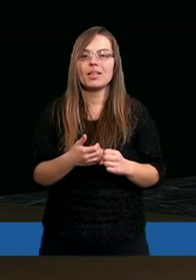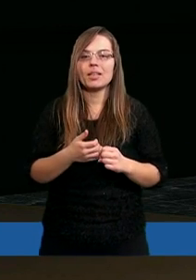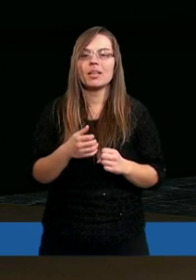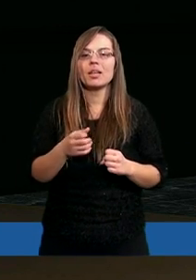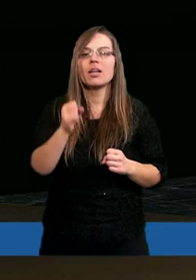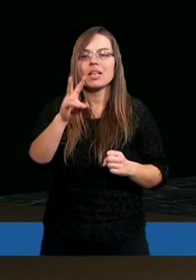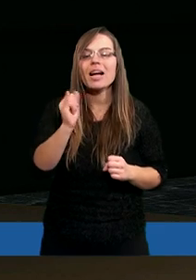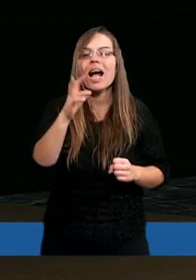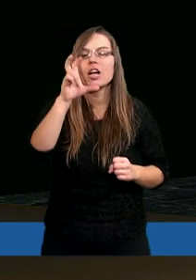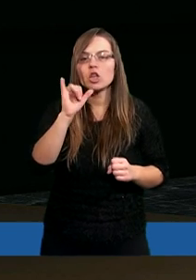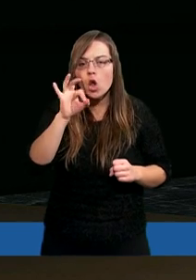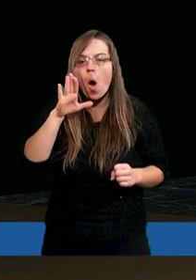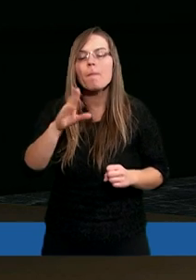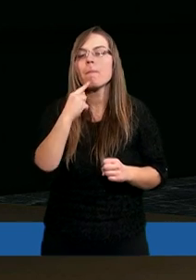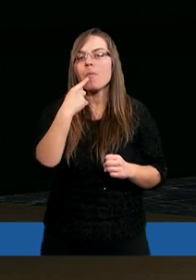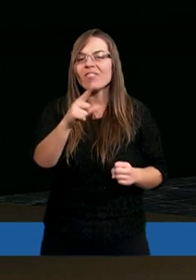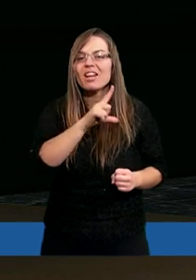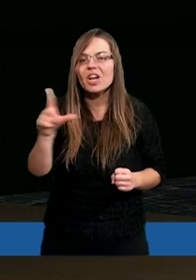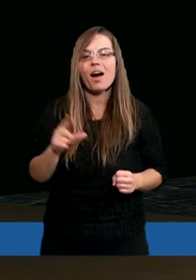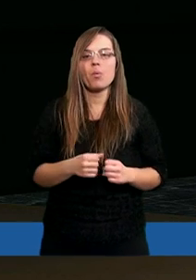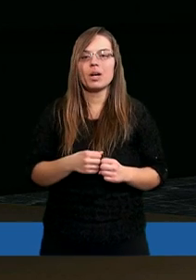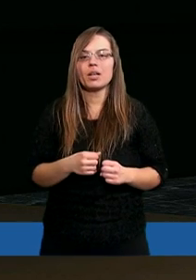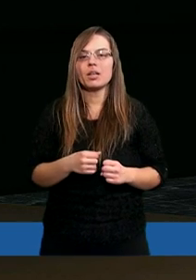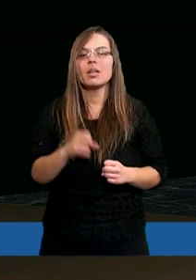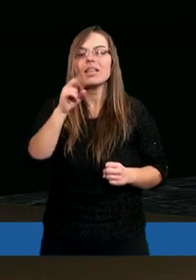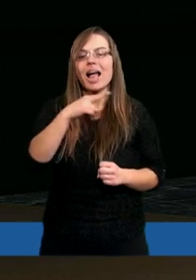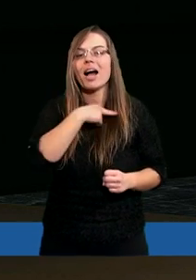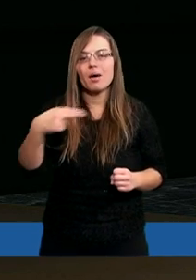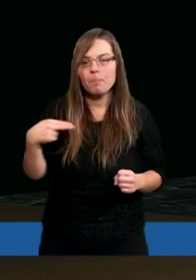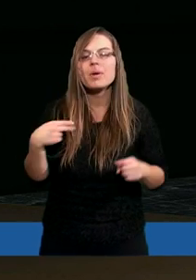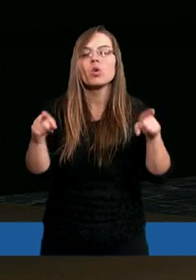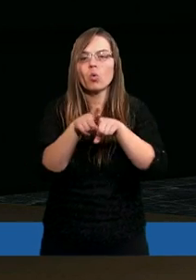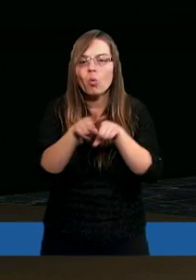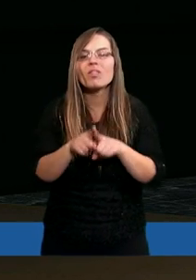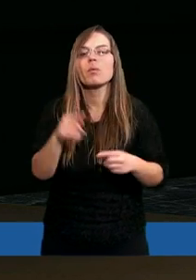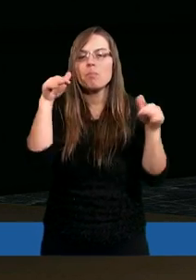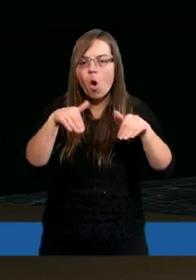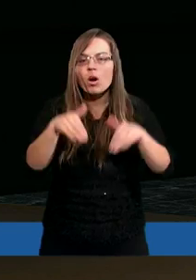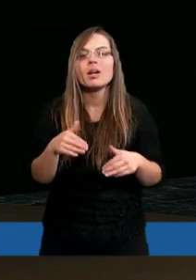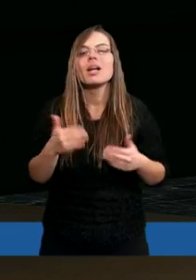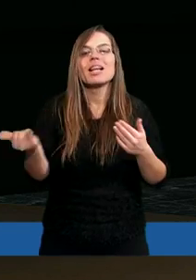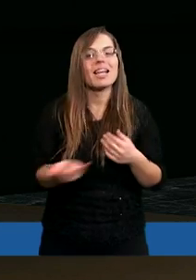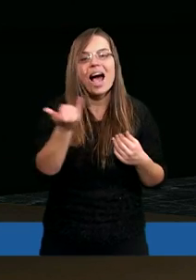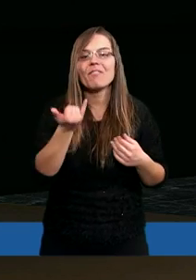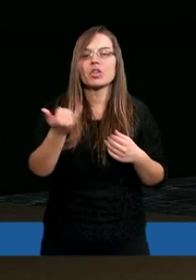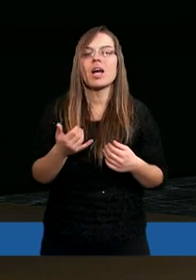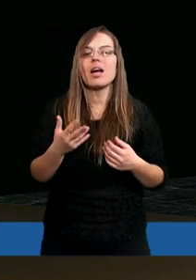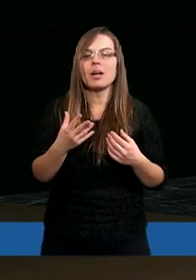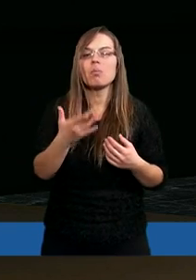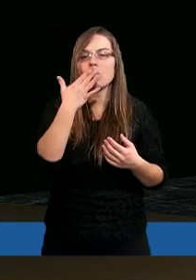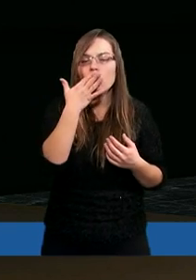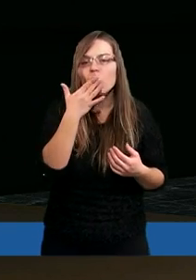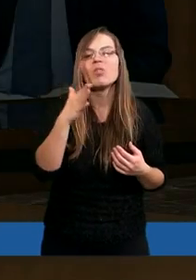abyś, tak jak Job powiedział, tak my również mogli zawsze